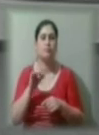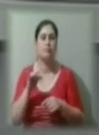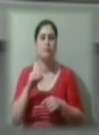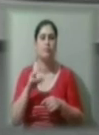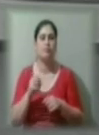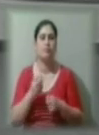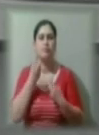зустрічі о 20.30. перегляд! перегляд!